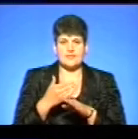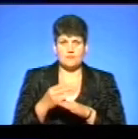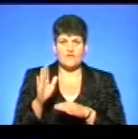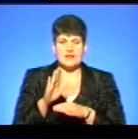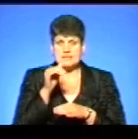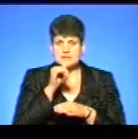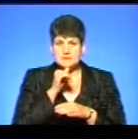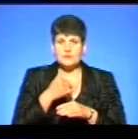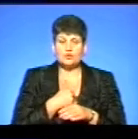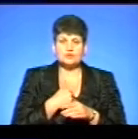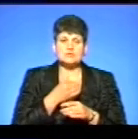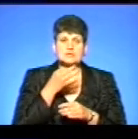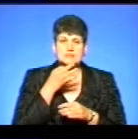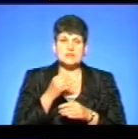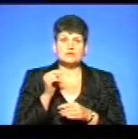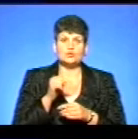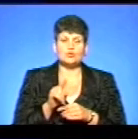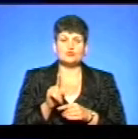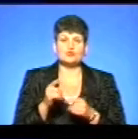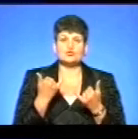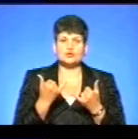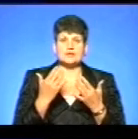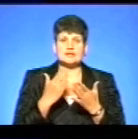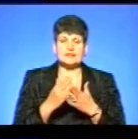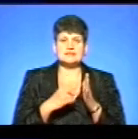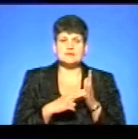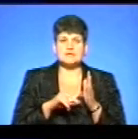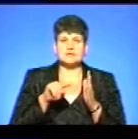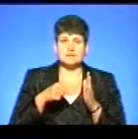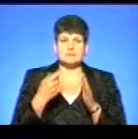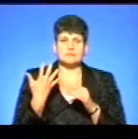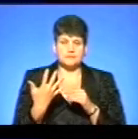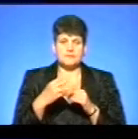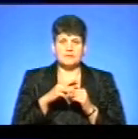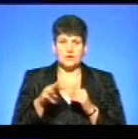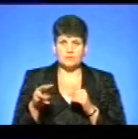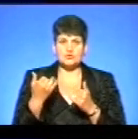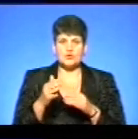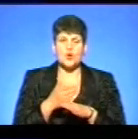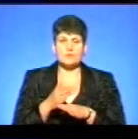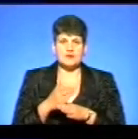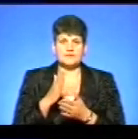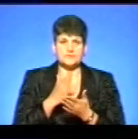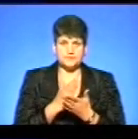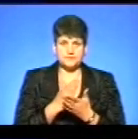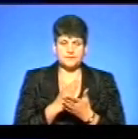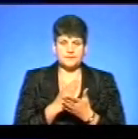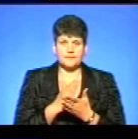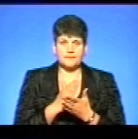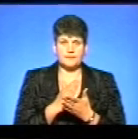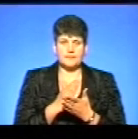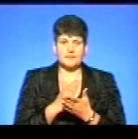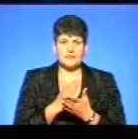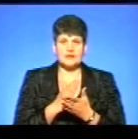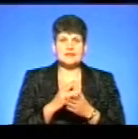Ми вже хочемо запевнити в тому, що сьогодні є 70,5 мільйонів. Ми сьогодні їх розподіляємо по... Ну, 70